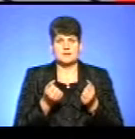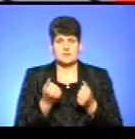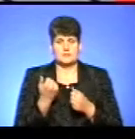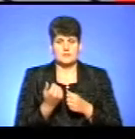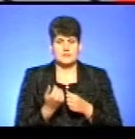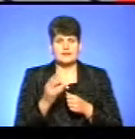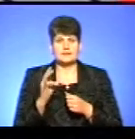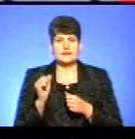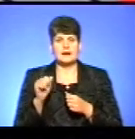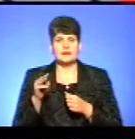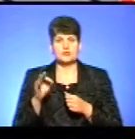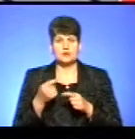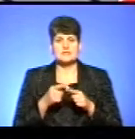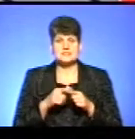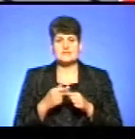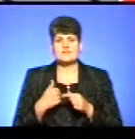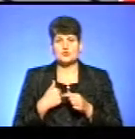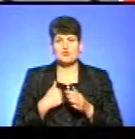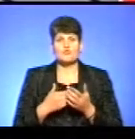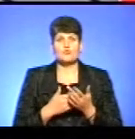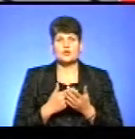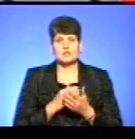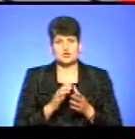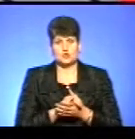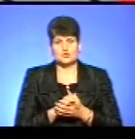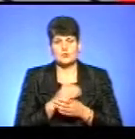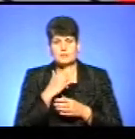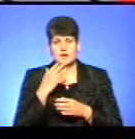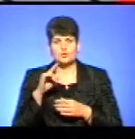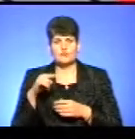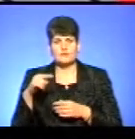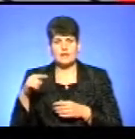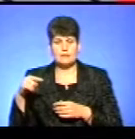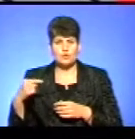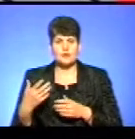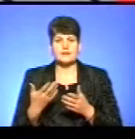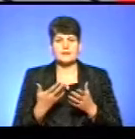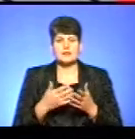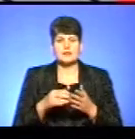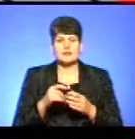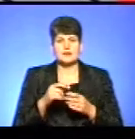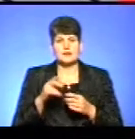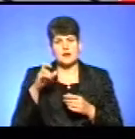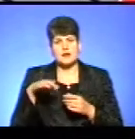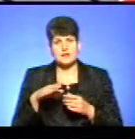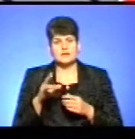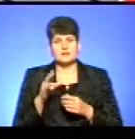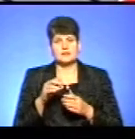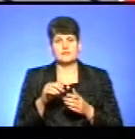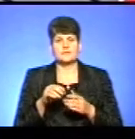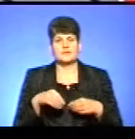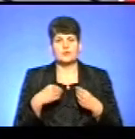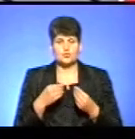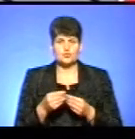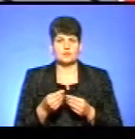що НАТО – це військово-політичний союз, що дуже багато тих вимог, які країни, члени Альянсу виставляють до потенційних